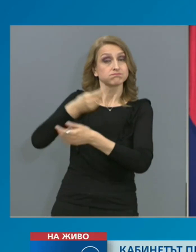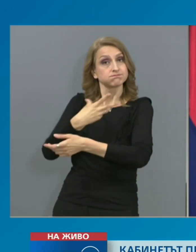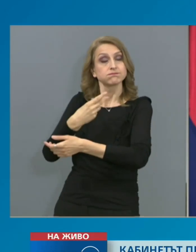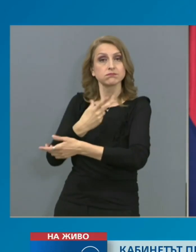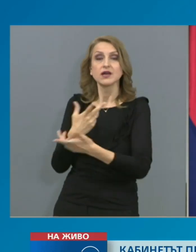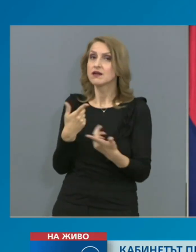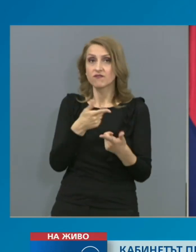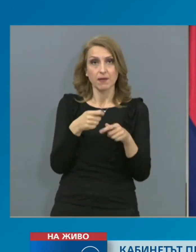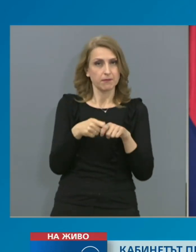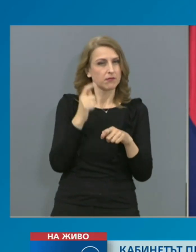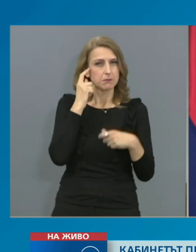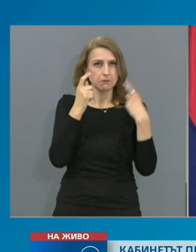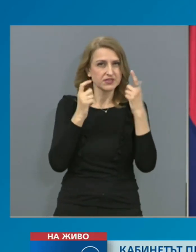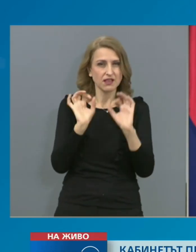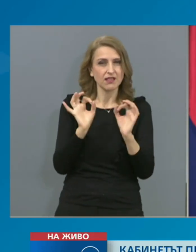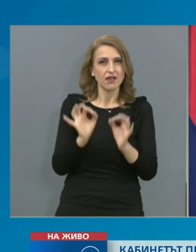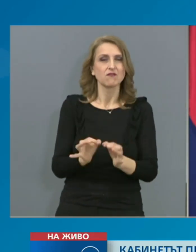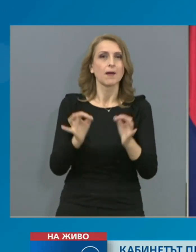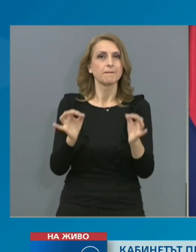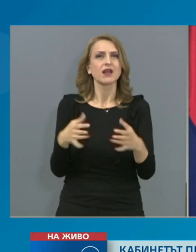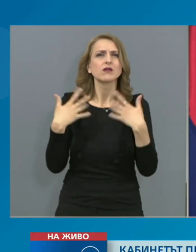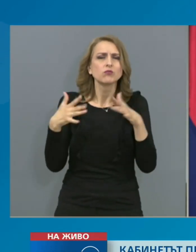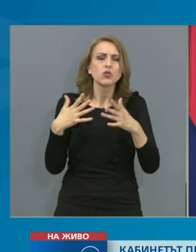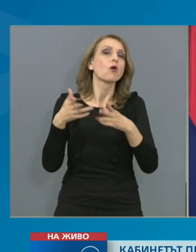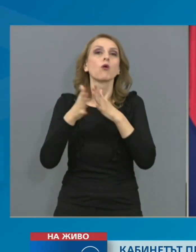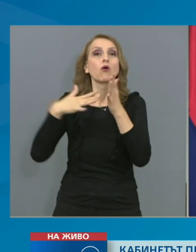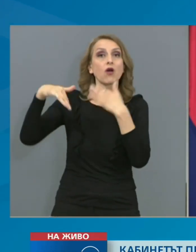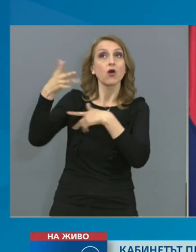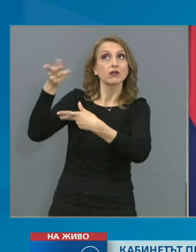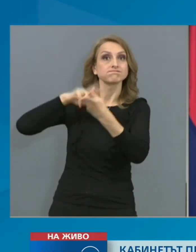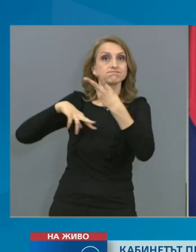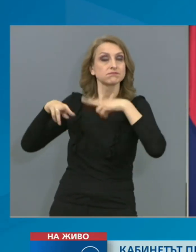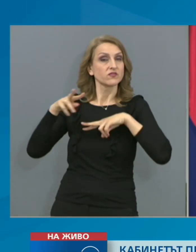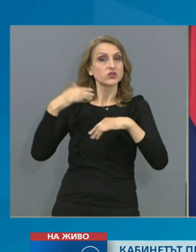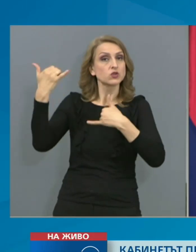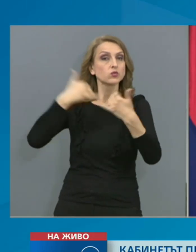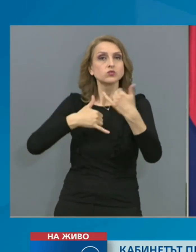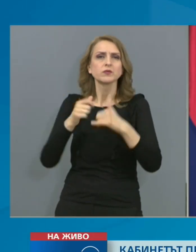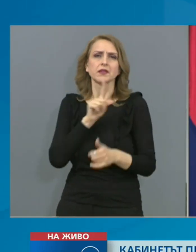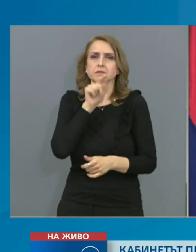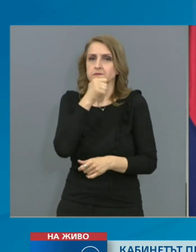заразителност, многото заразение, които се връщат от чужбина. И не казват, че са заразени.